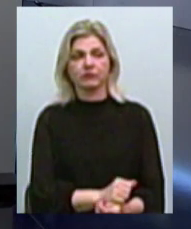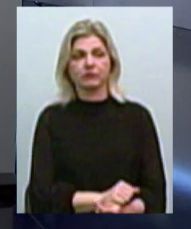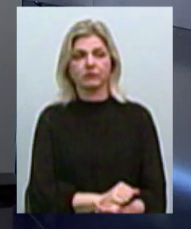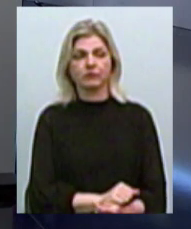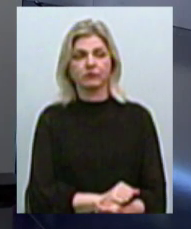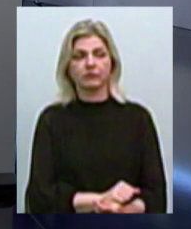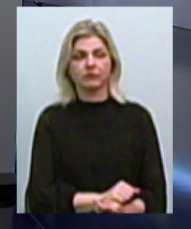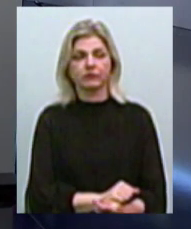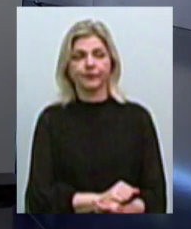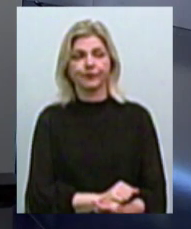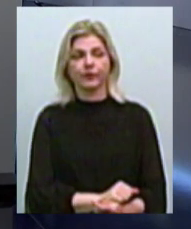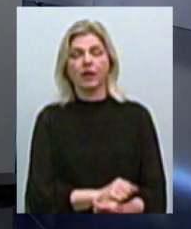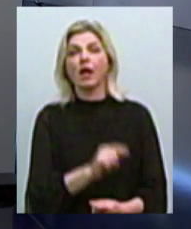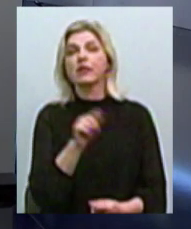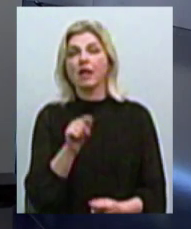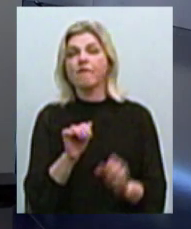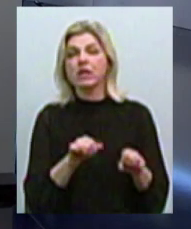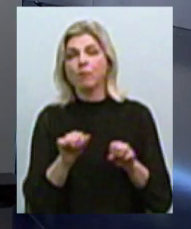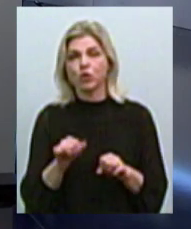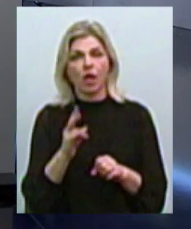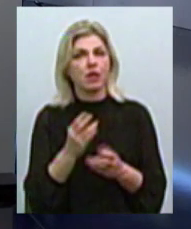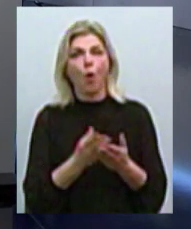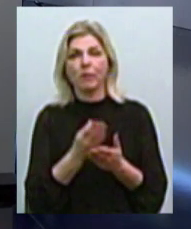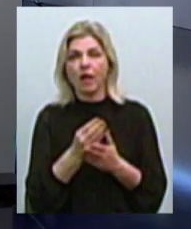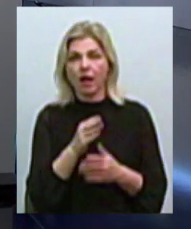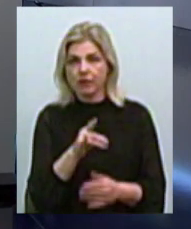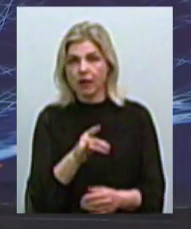возможні неоплаты, які прошли, і